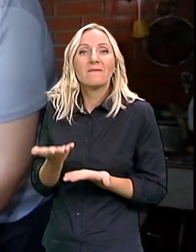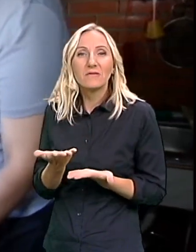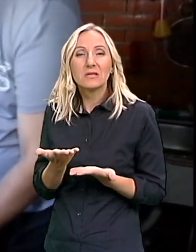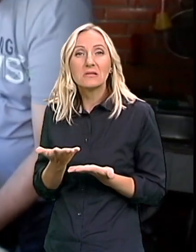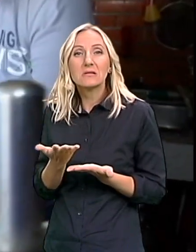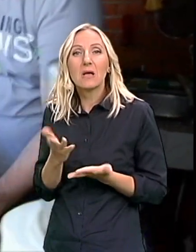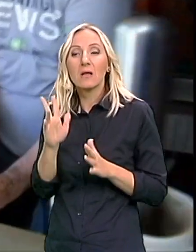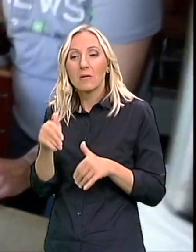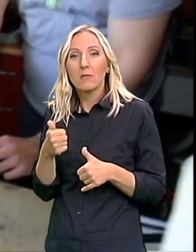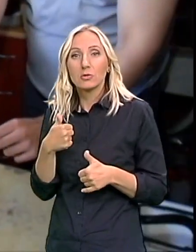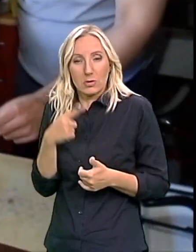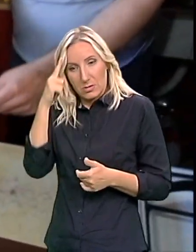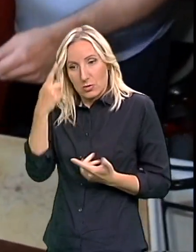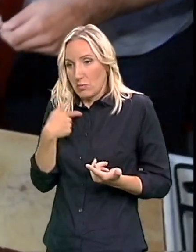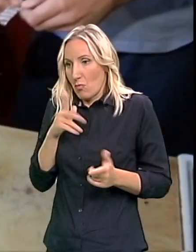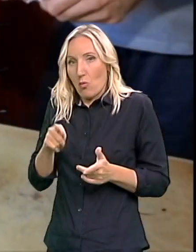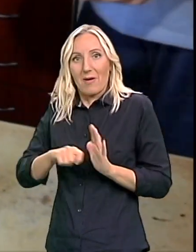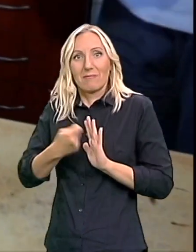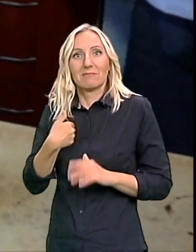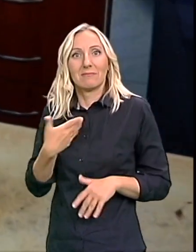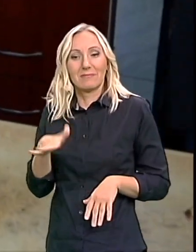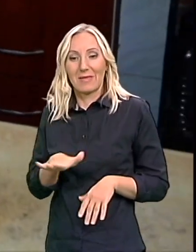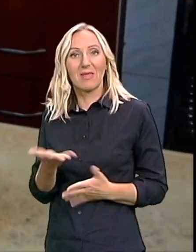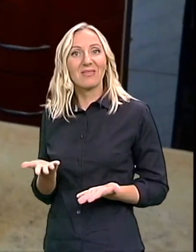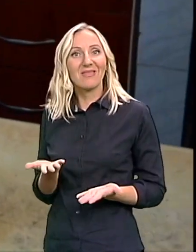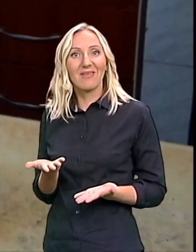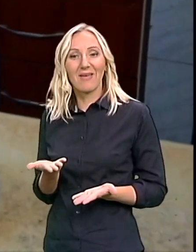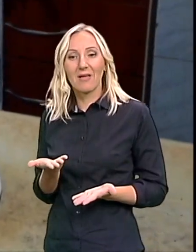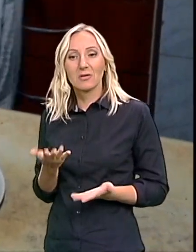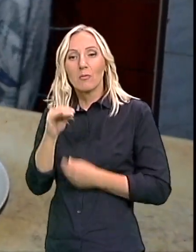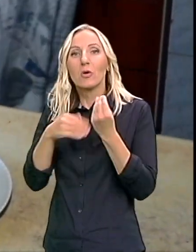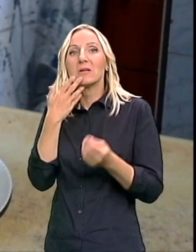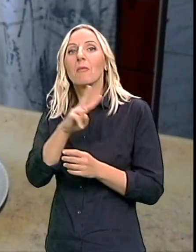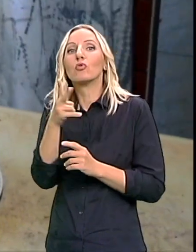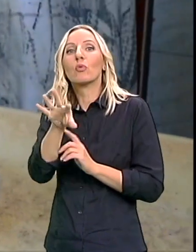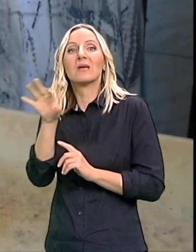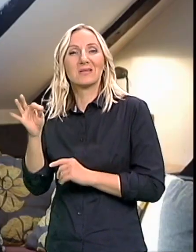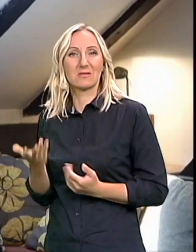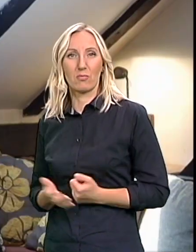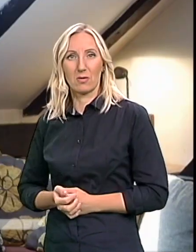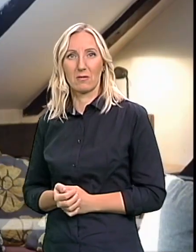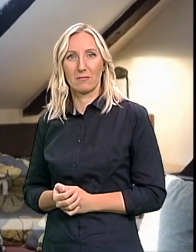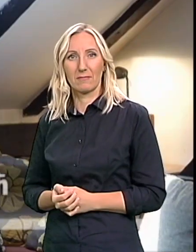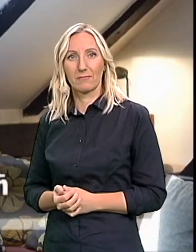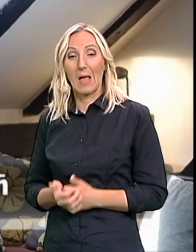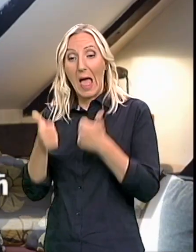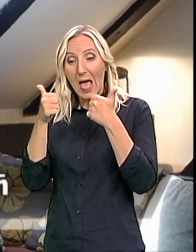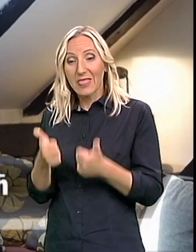zatvarate Nemate ga gde Zato što porodica nije imala drugi izbor Ova današnje saznanja su plod